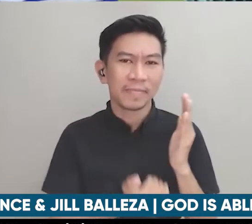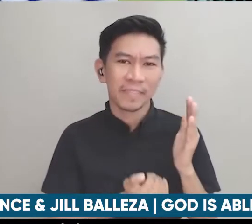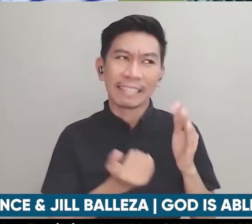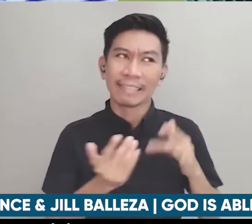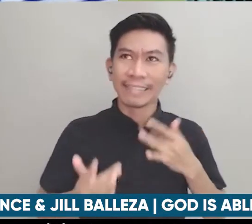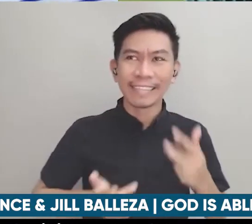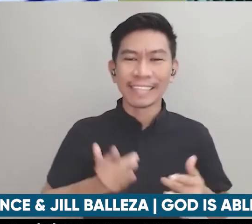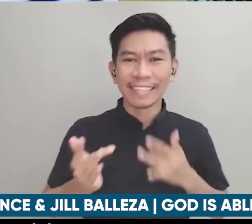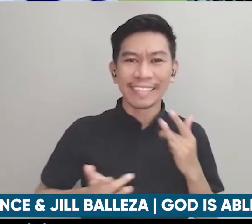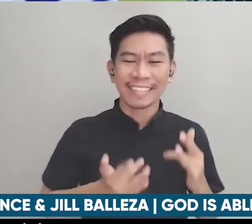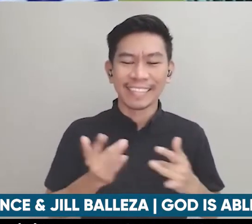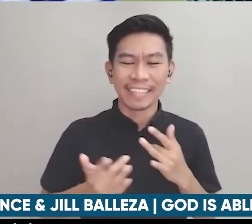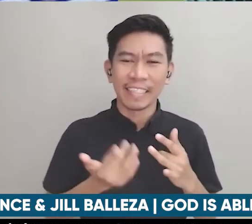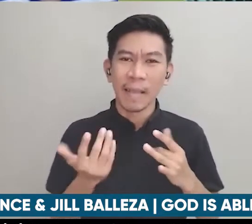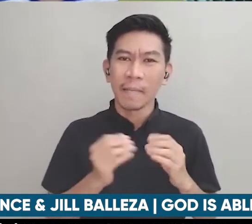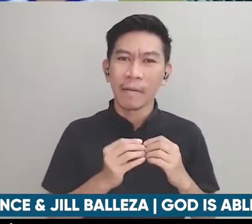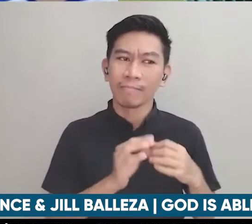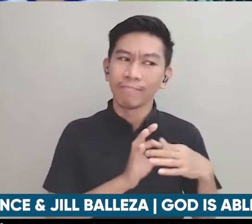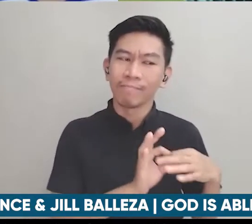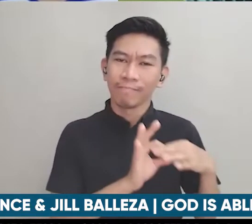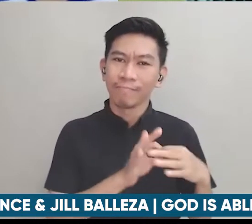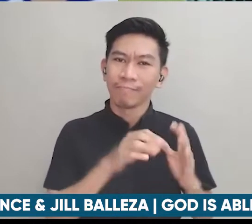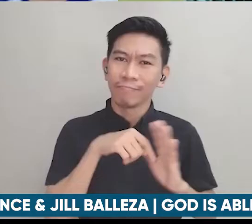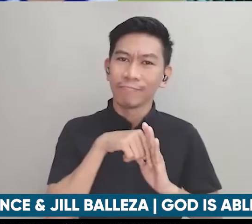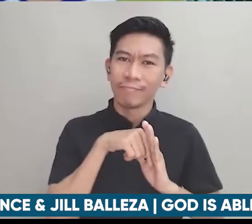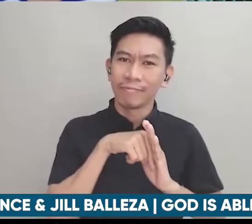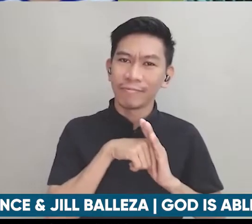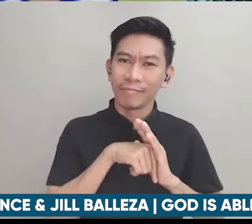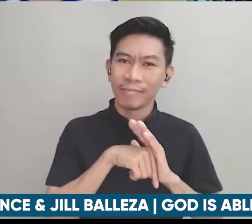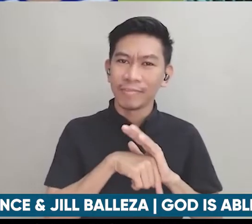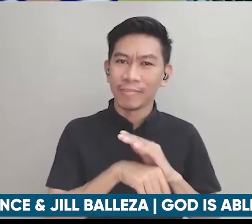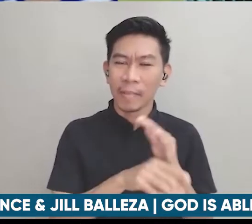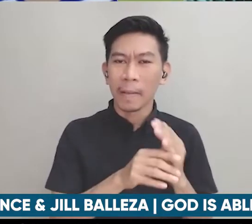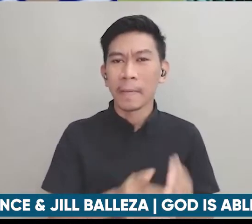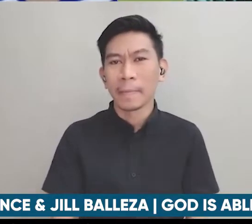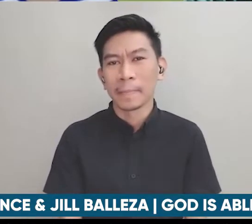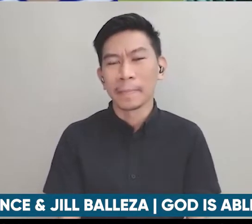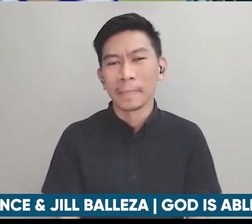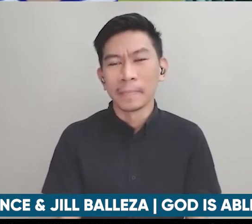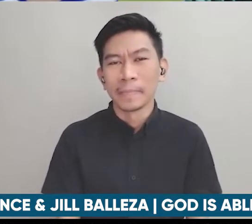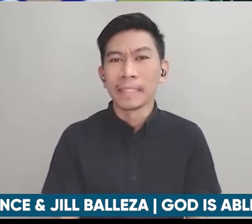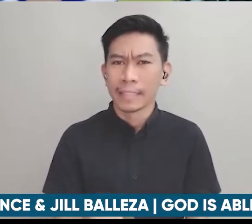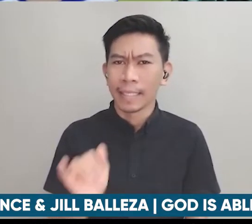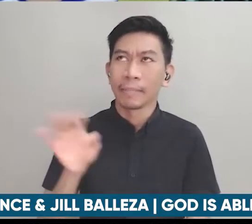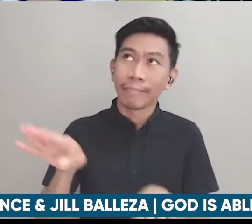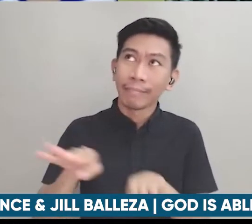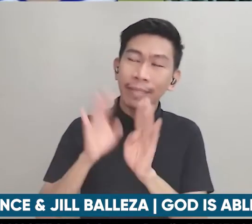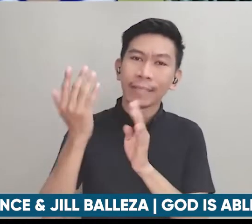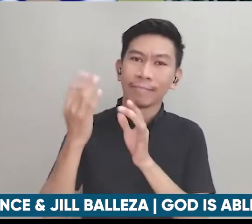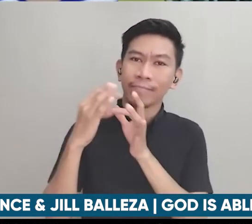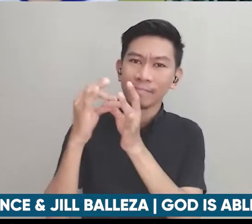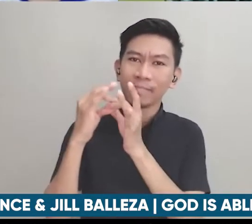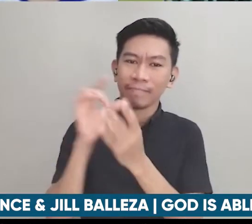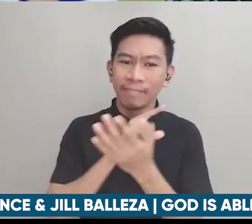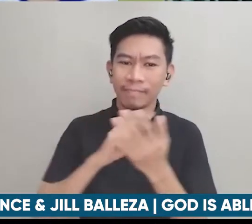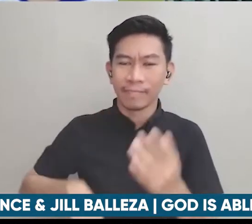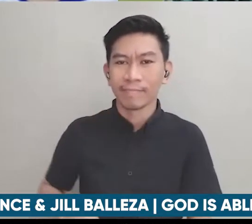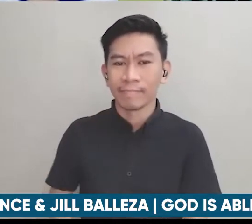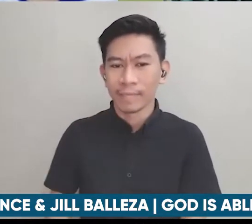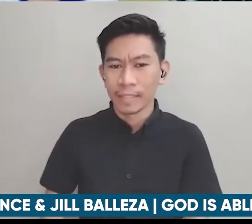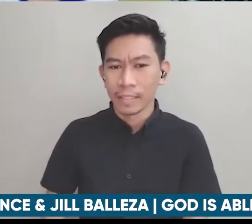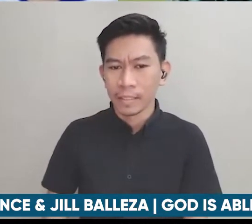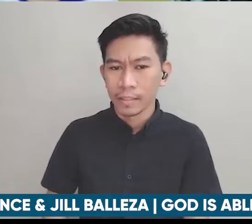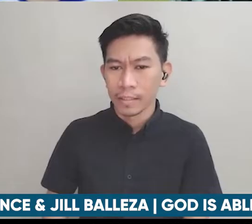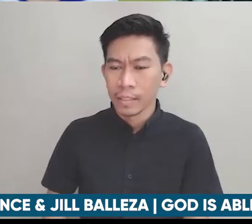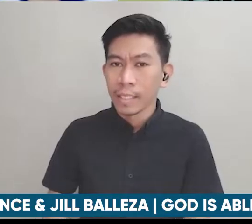palalimin pa yung relasyon naming dalawa so we go deeper with the Lord as well Amen yeah praise God tsaka ano rin nag